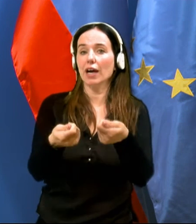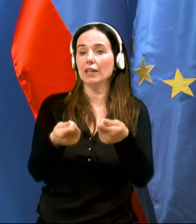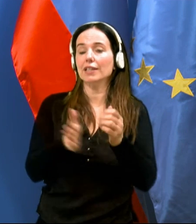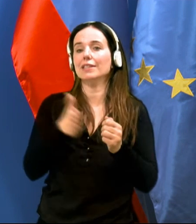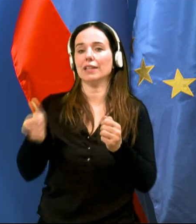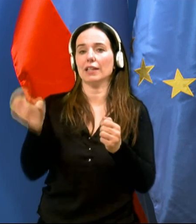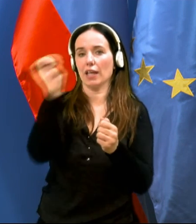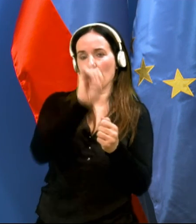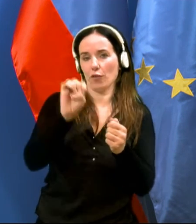strani Evropske agencije.